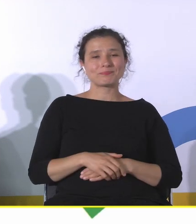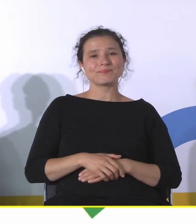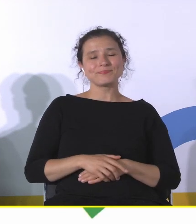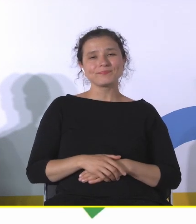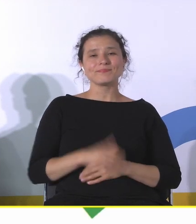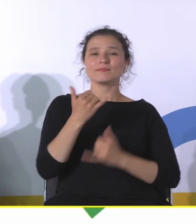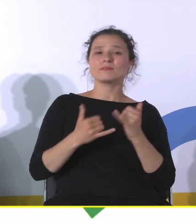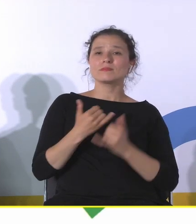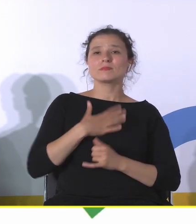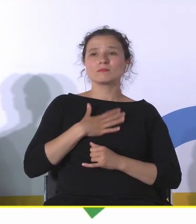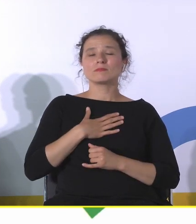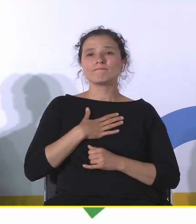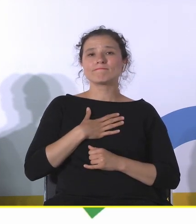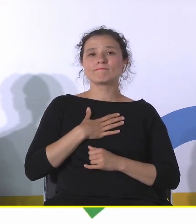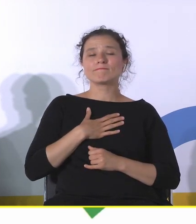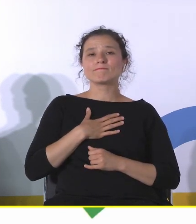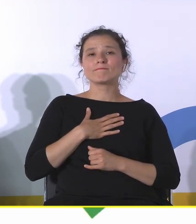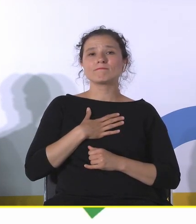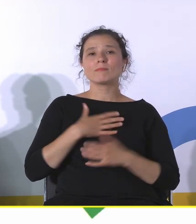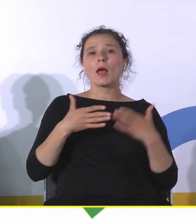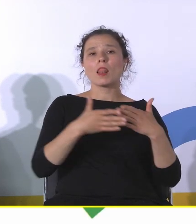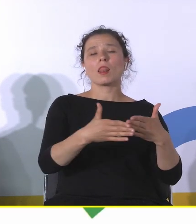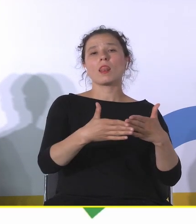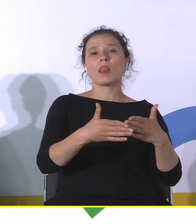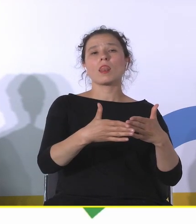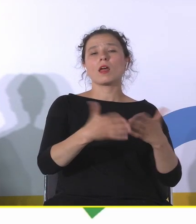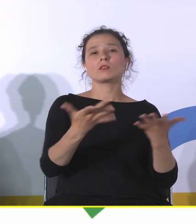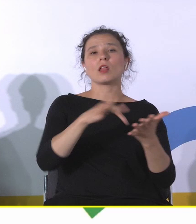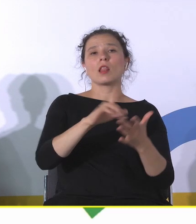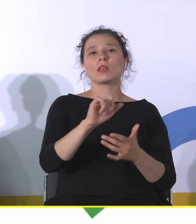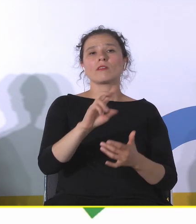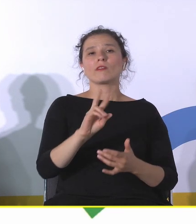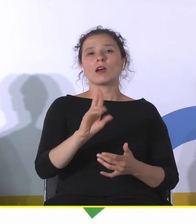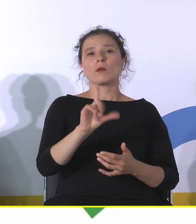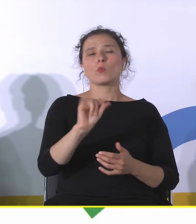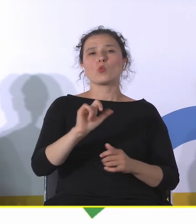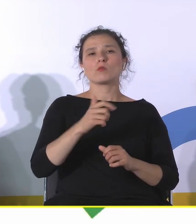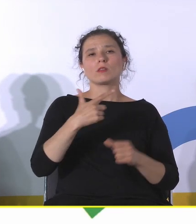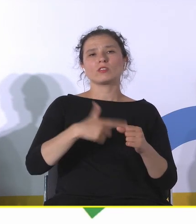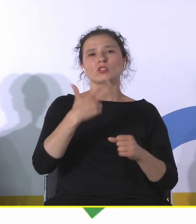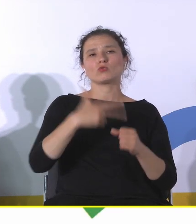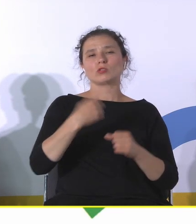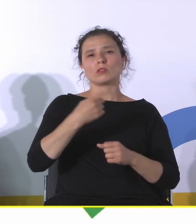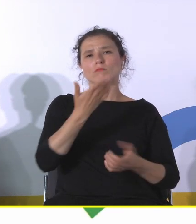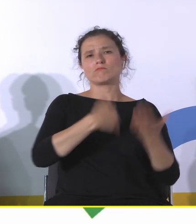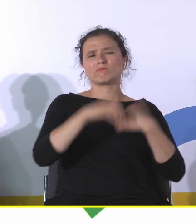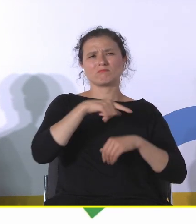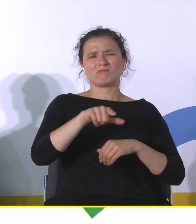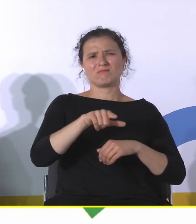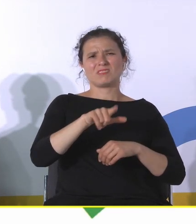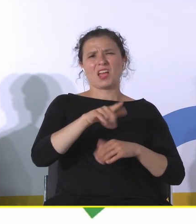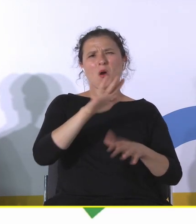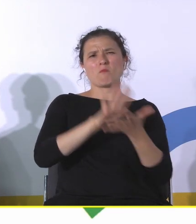nie wiem, doki w Liverpoolu, które 20-30 lat były miejscem wszystkiego złego, co w tym mieście się działo, a dzisiaj